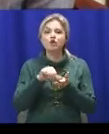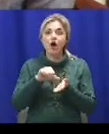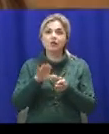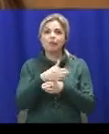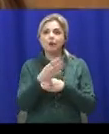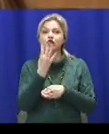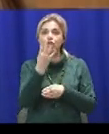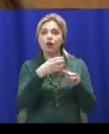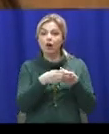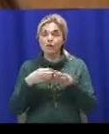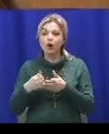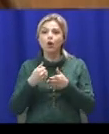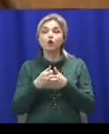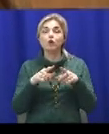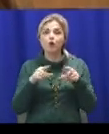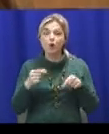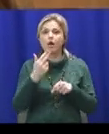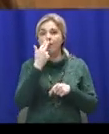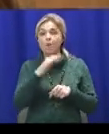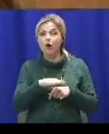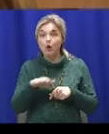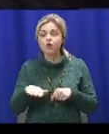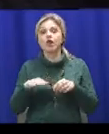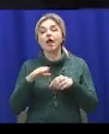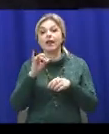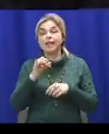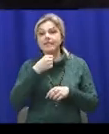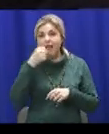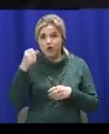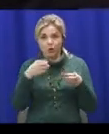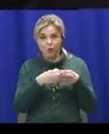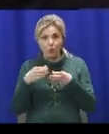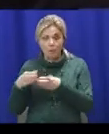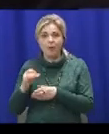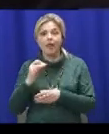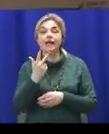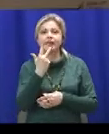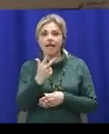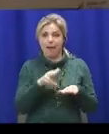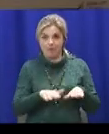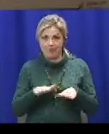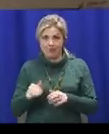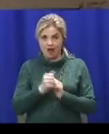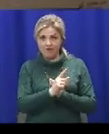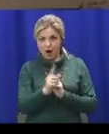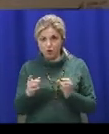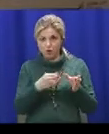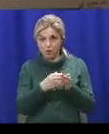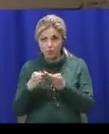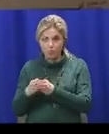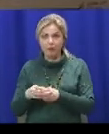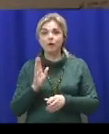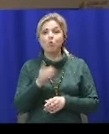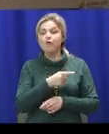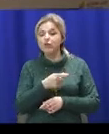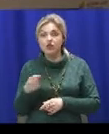категорії – дошкільна, молодша, середня та старша група. У кожній три прозових місця. Ми будемо проводити протягом двох